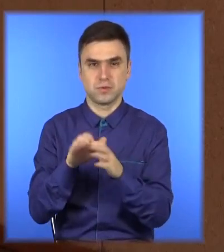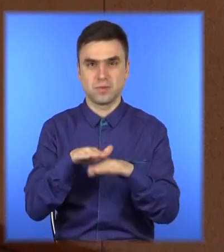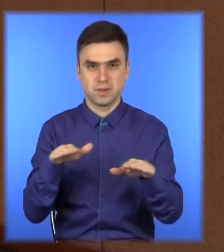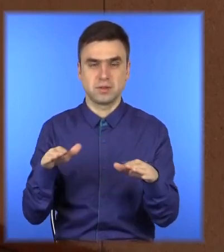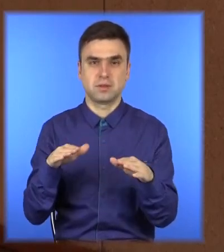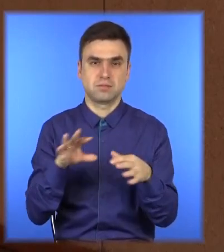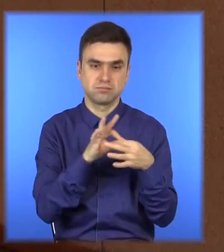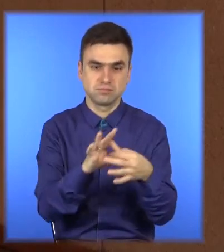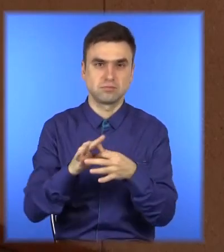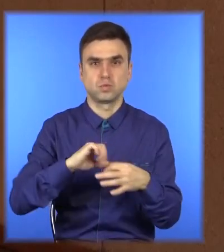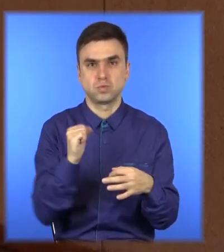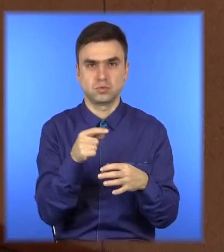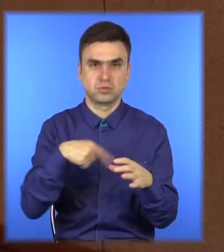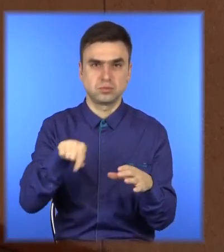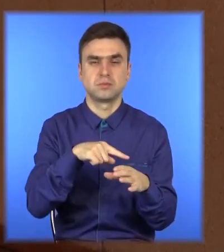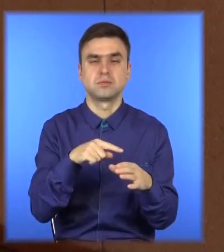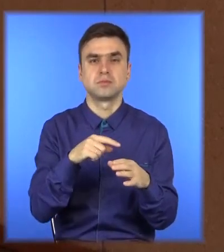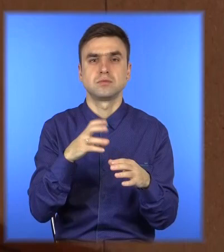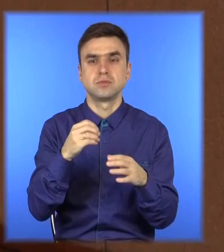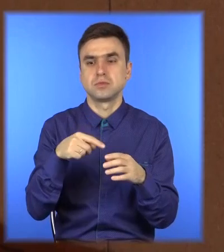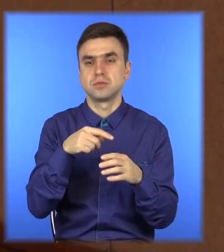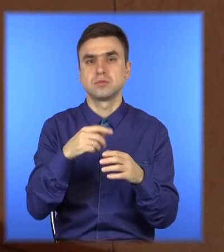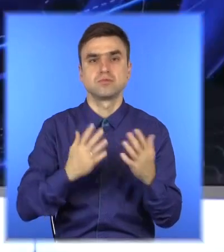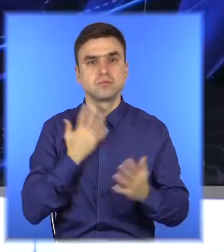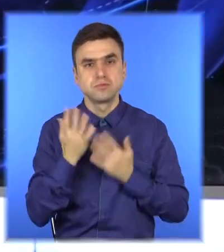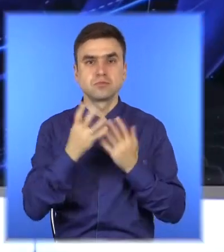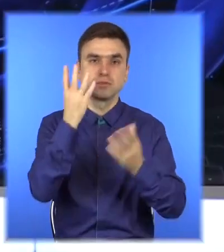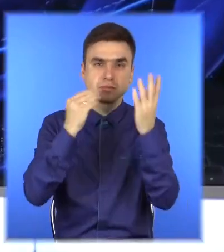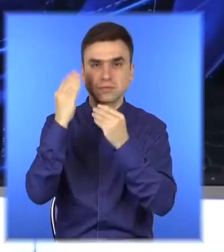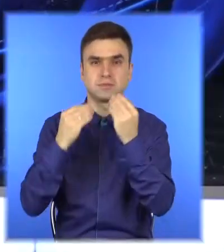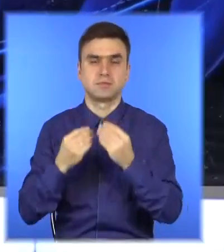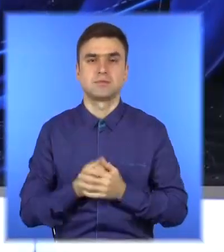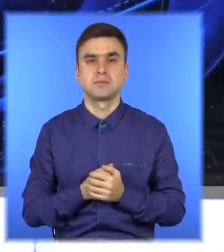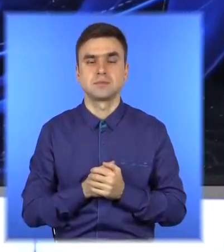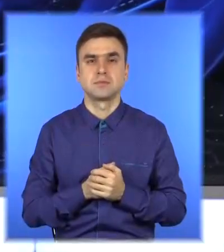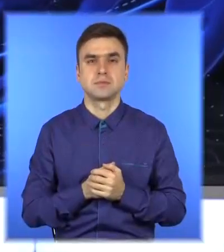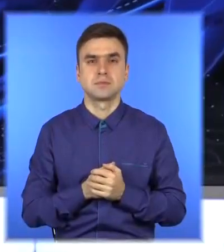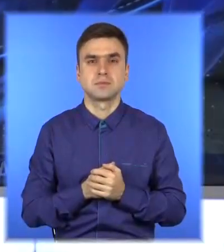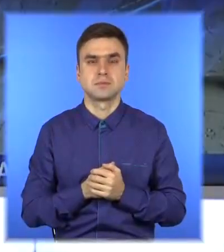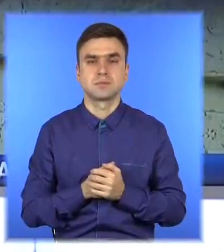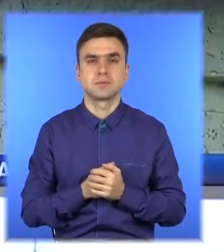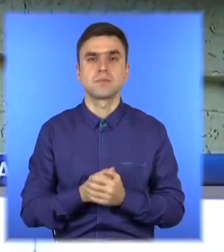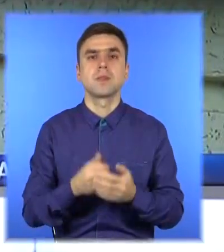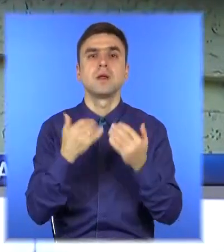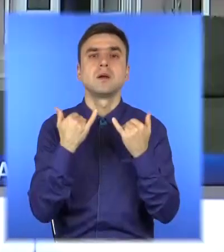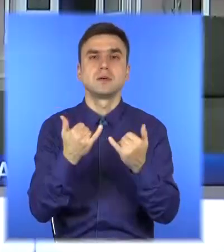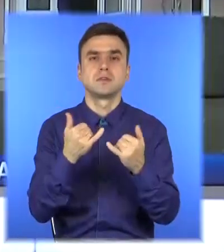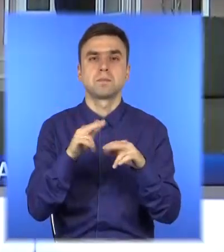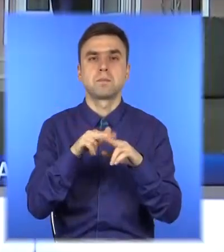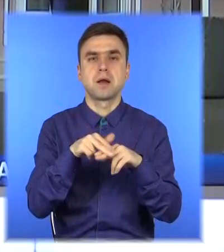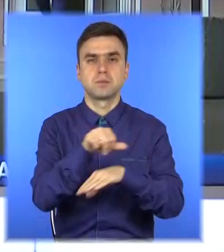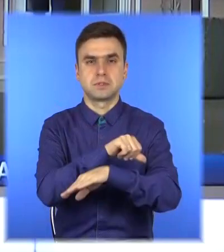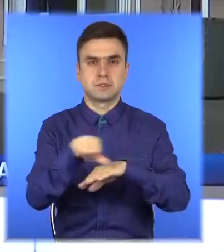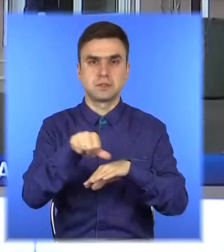і створити позитивне сприйняття навколишнього світу. Відтепер отримати біометричний закордонник можна у